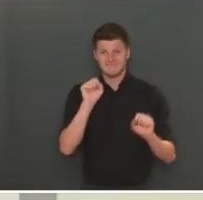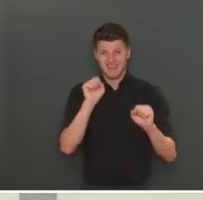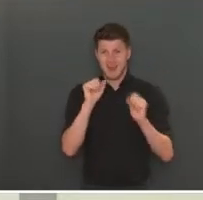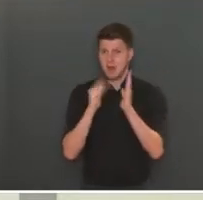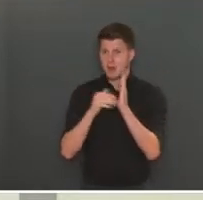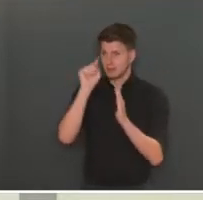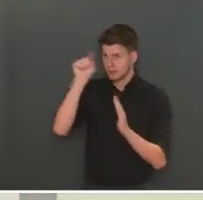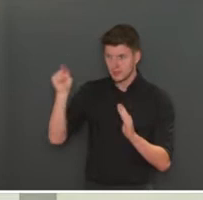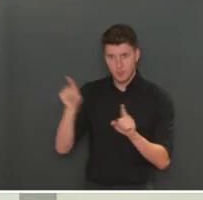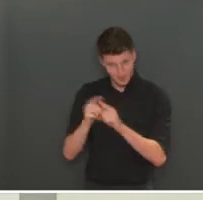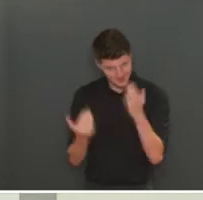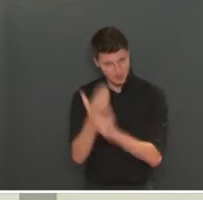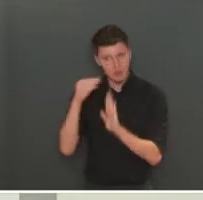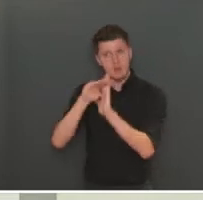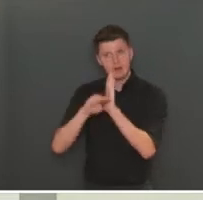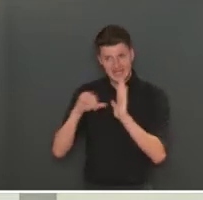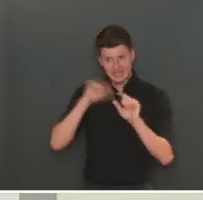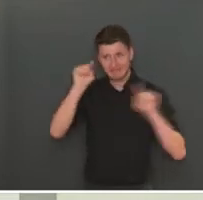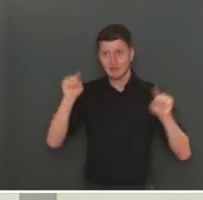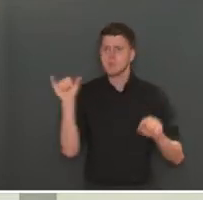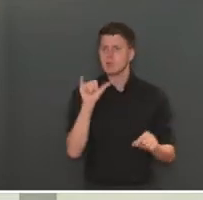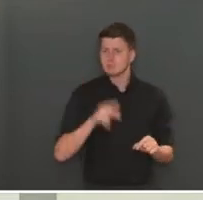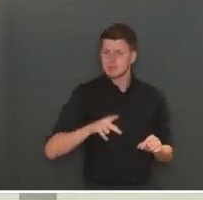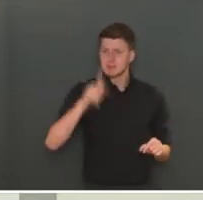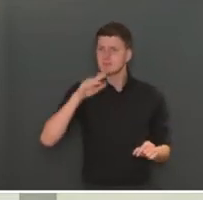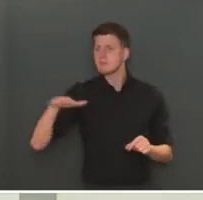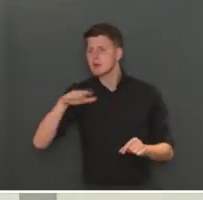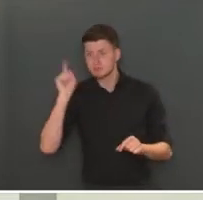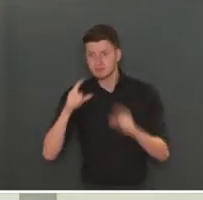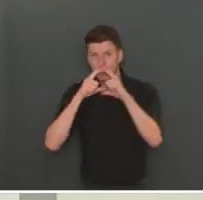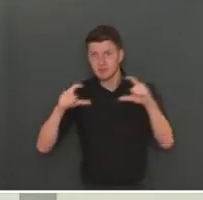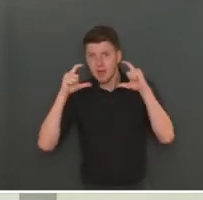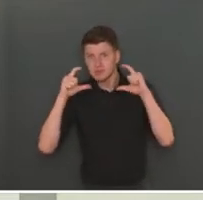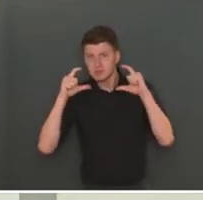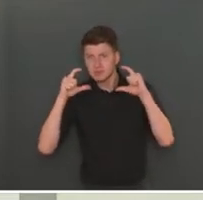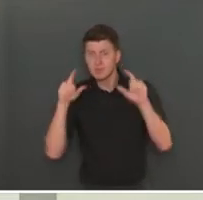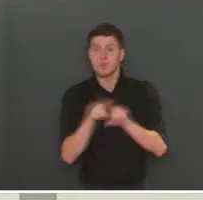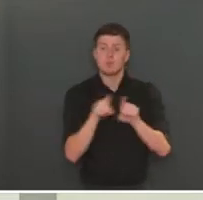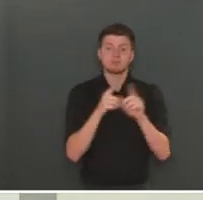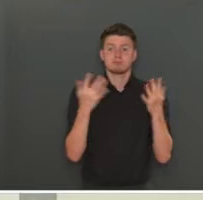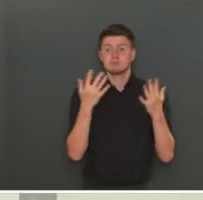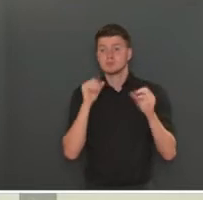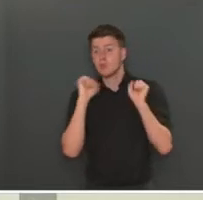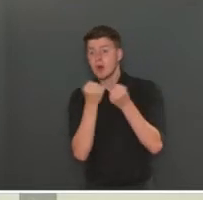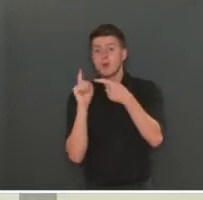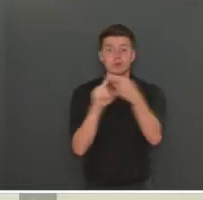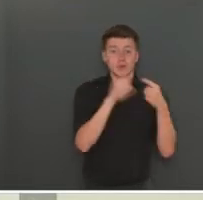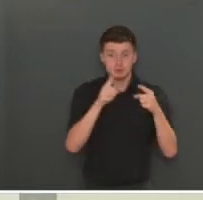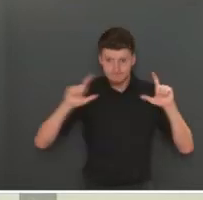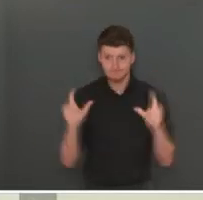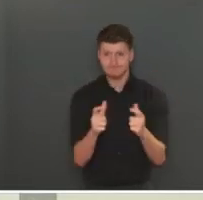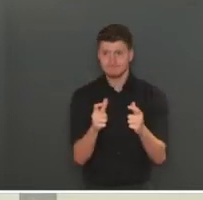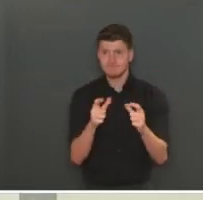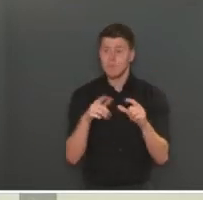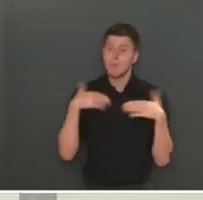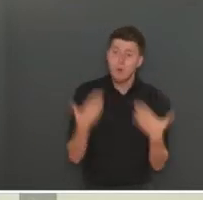ont instauré de nouvelles mesures, telles que par exemple l'obligation de porter le masque, réduire ou limiter le nombre de